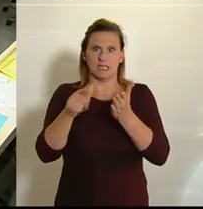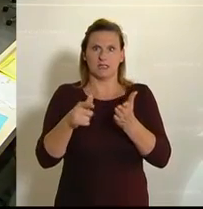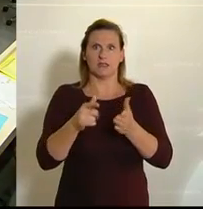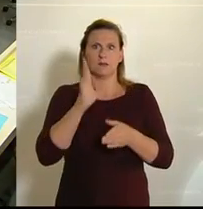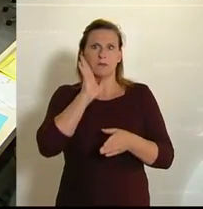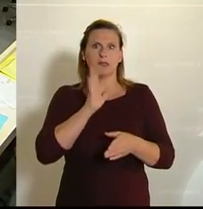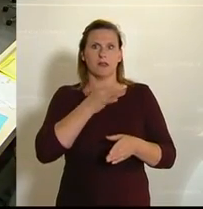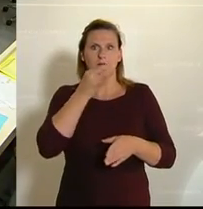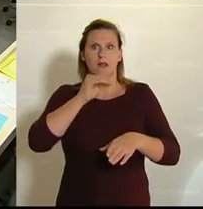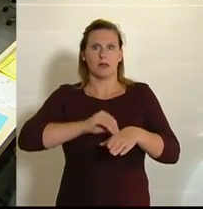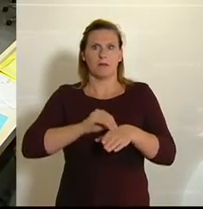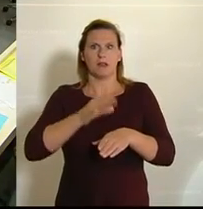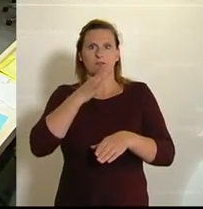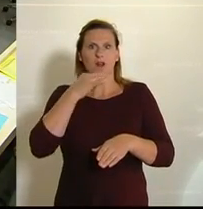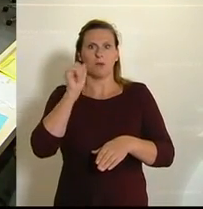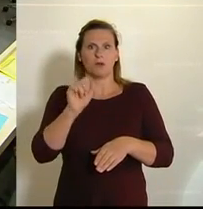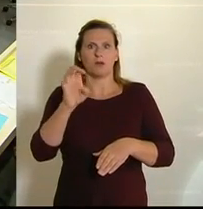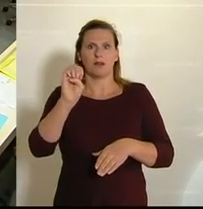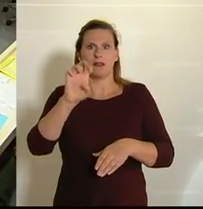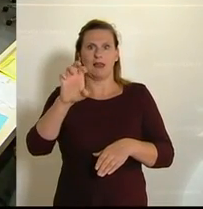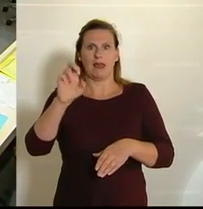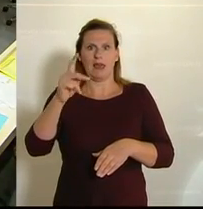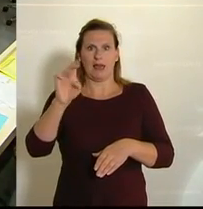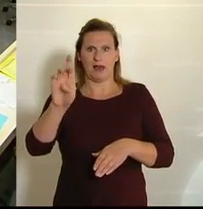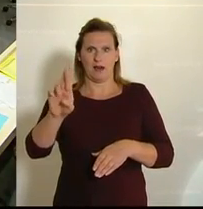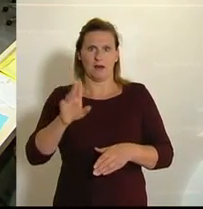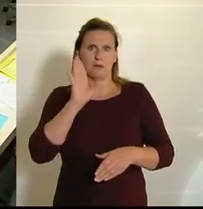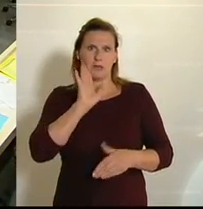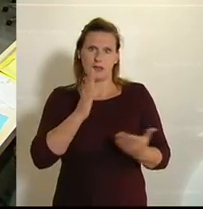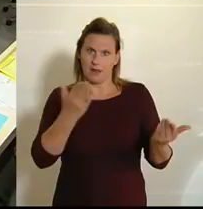Am Wort ist nun die Frau Abgeordnete Cornelia Egger. Bitte schön, Frau Abgeordnete.